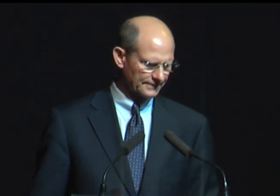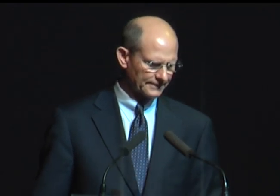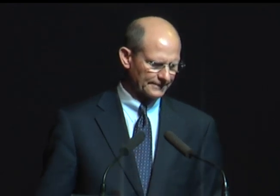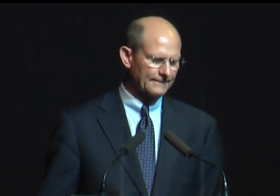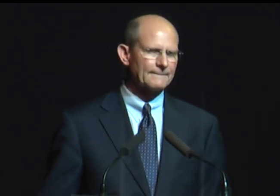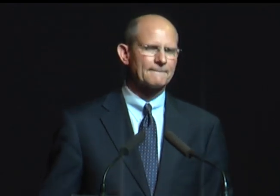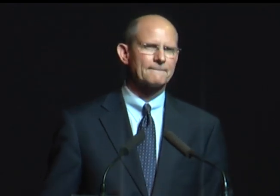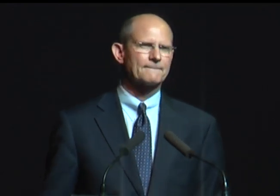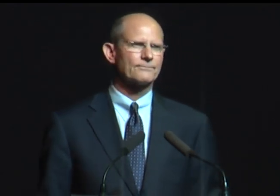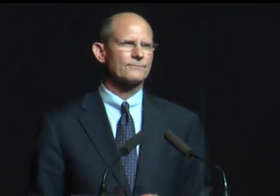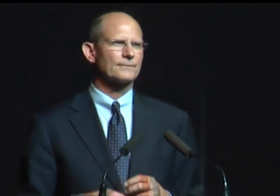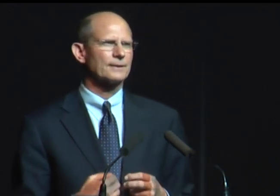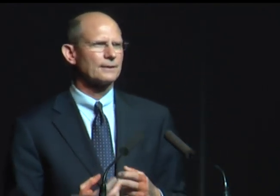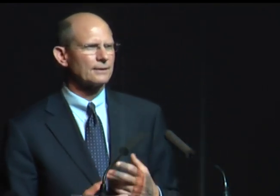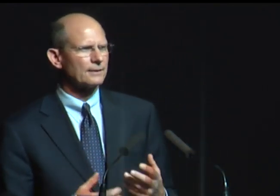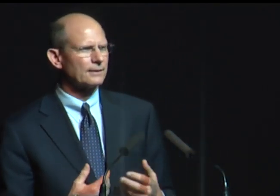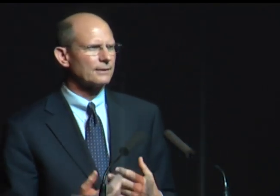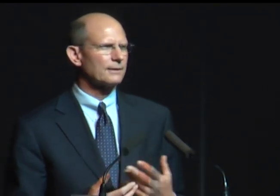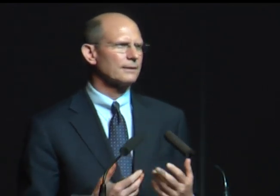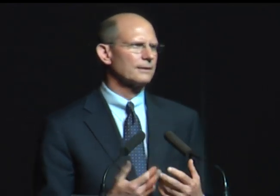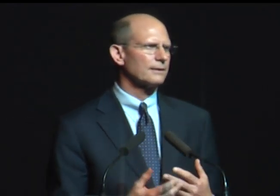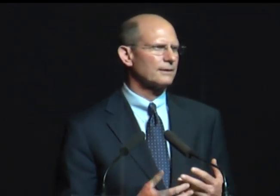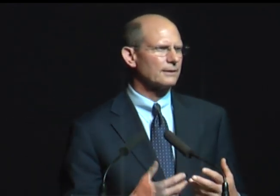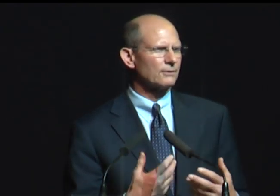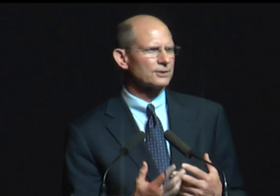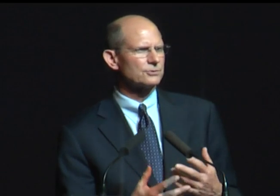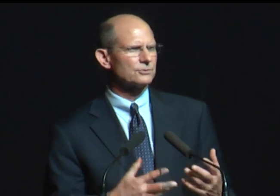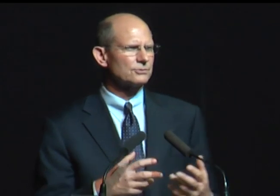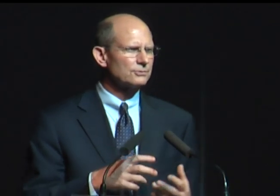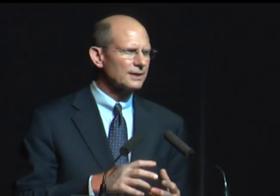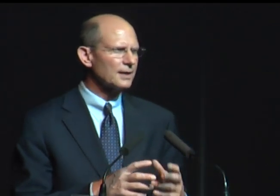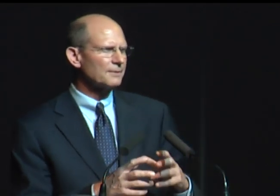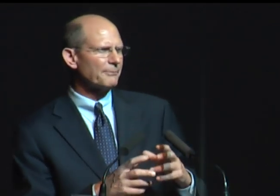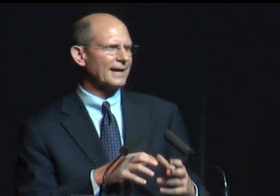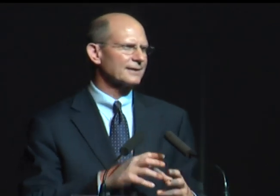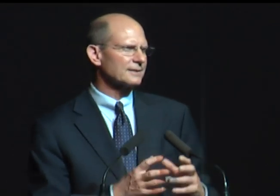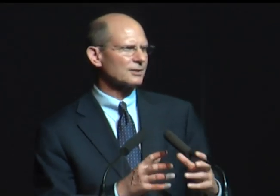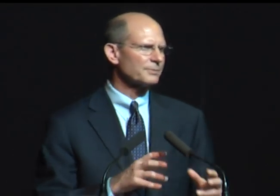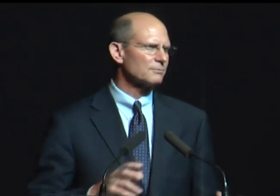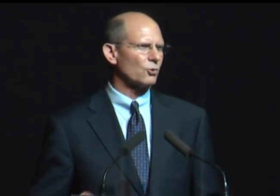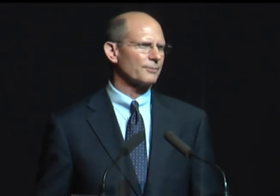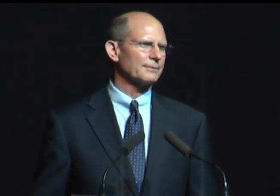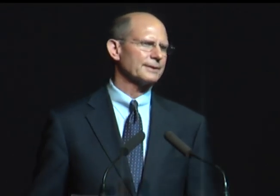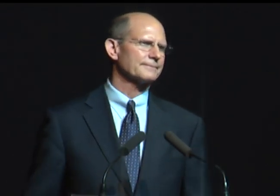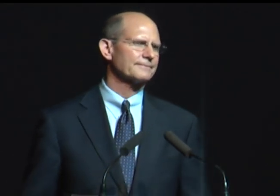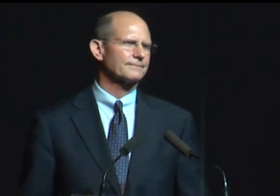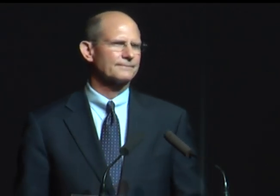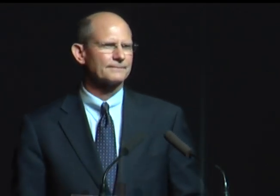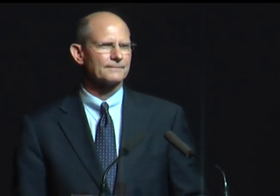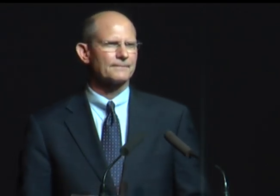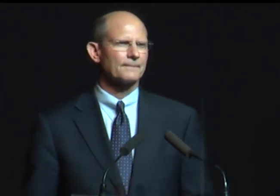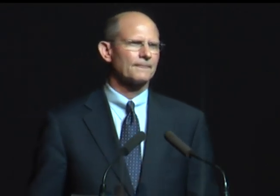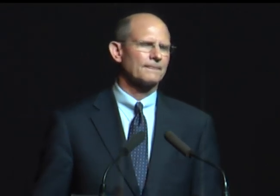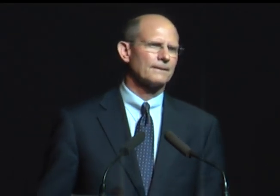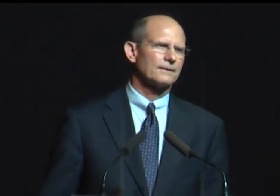Peut-être certains m'ont déjà entendu partager cette expérience. Je veux le